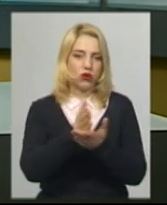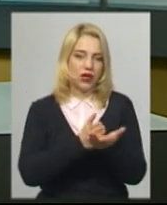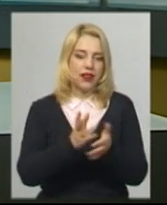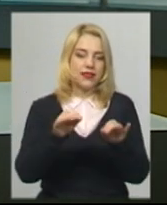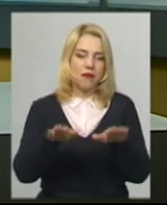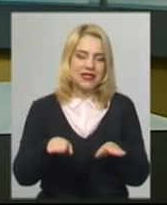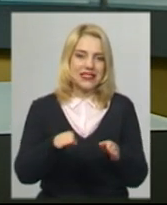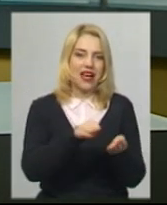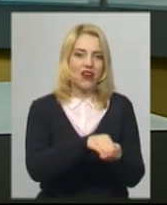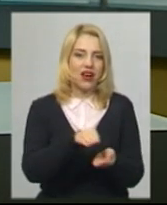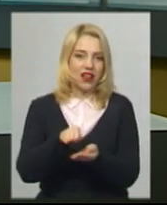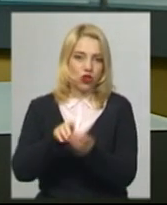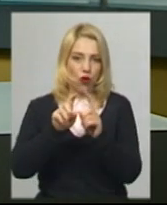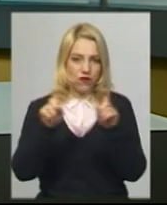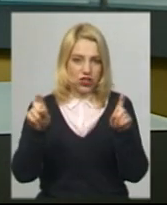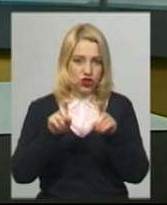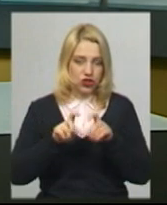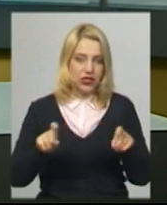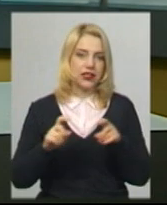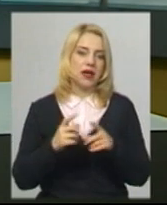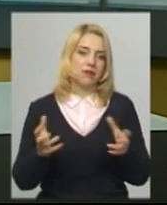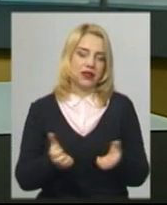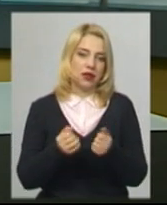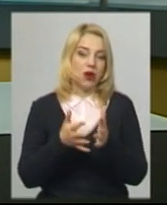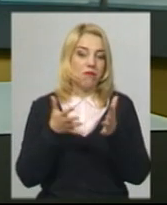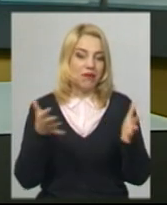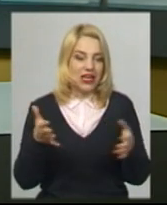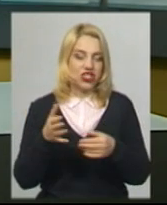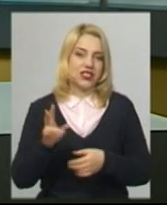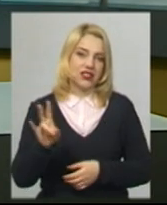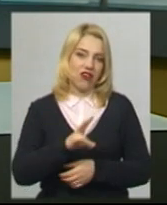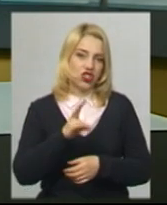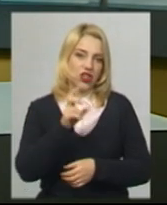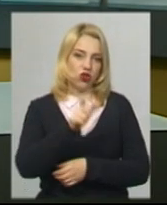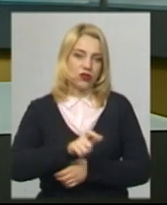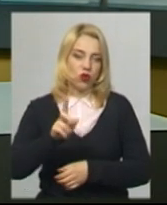підтримала і більшість священнослужителів, що входять до Духовної ради міста.